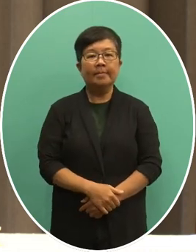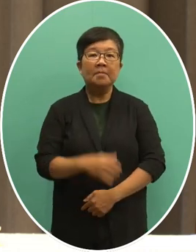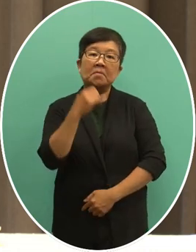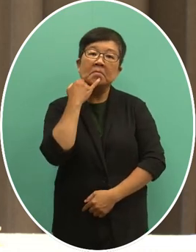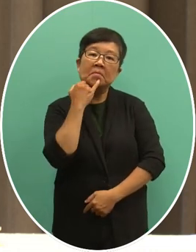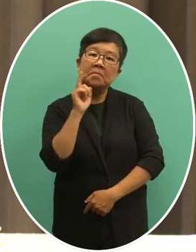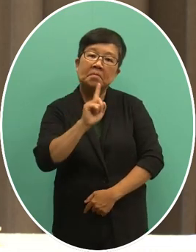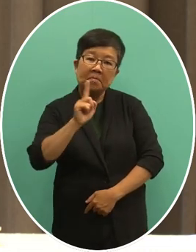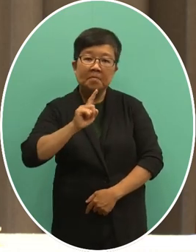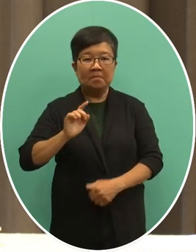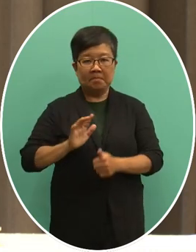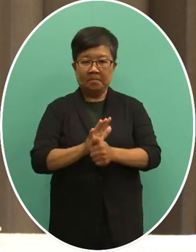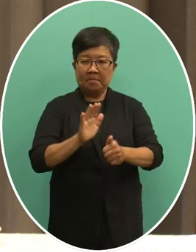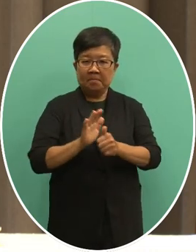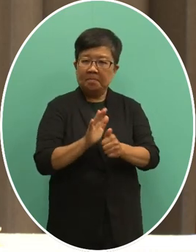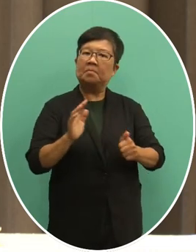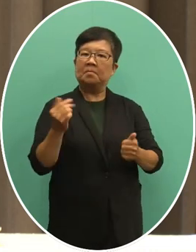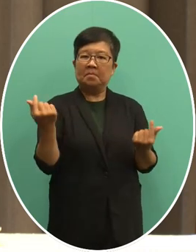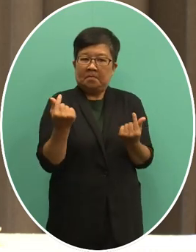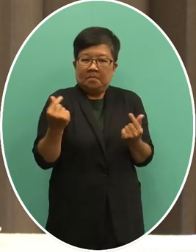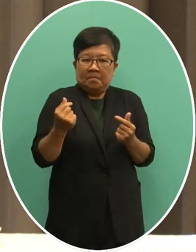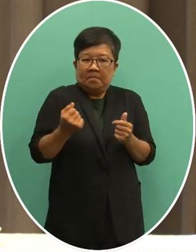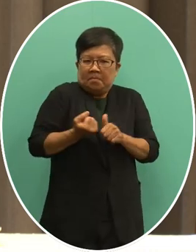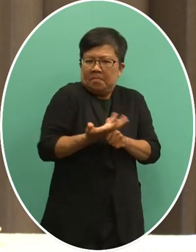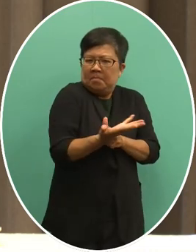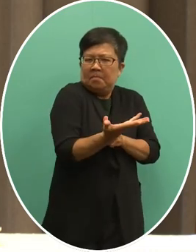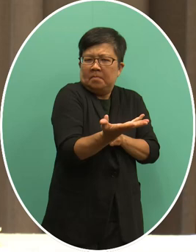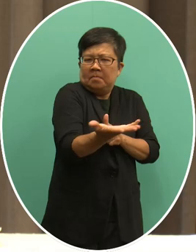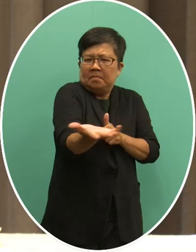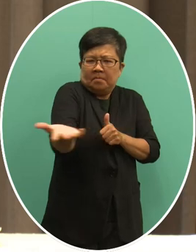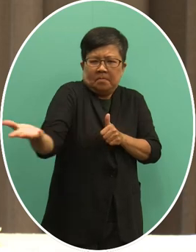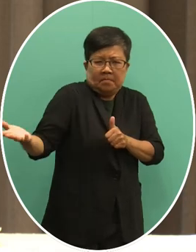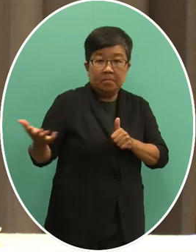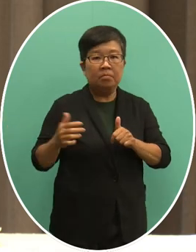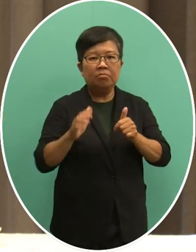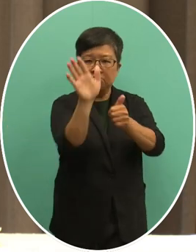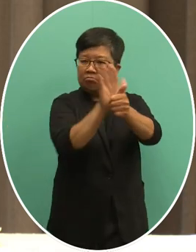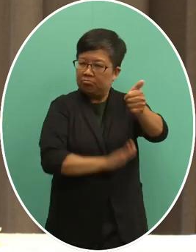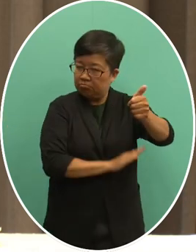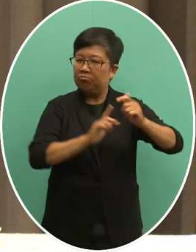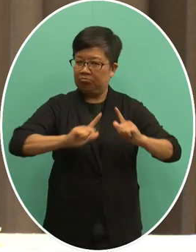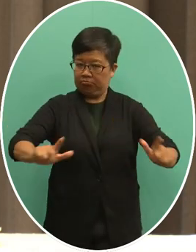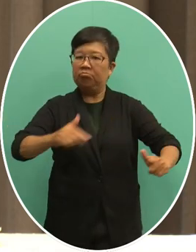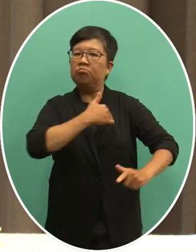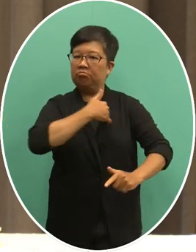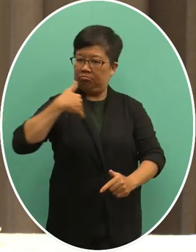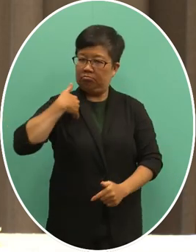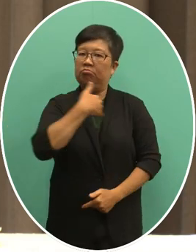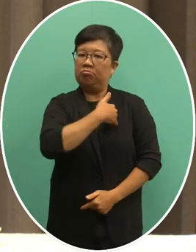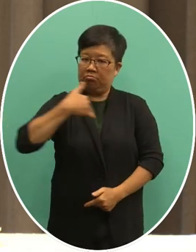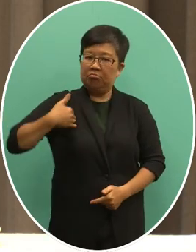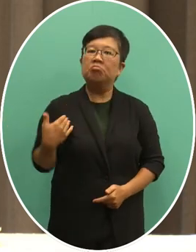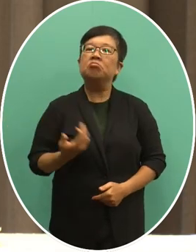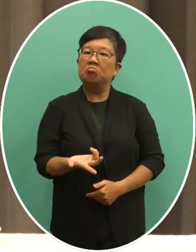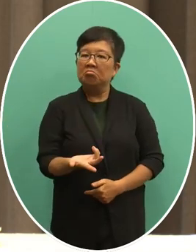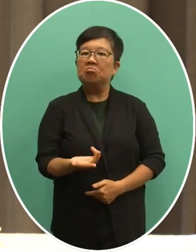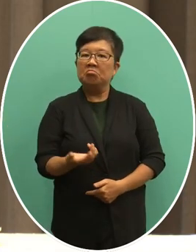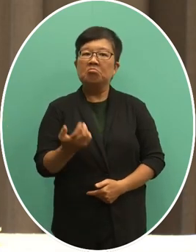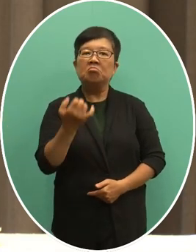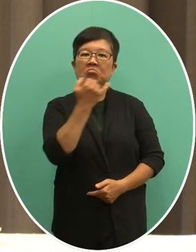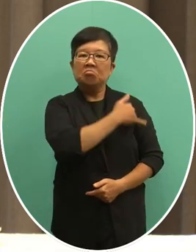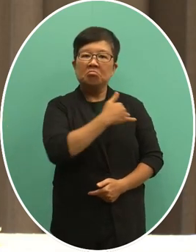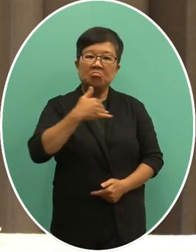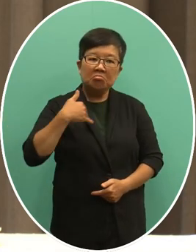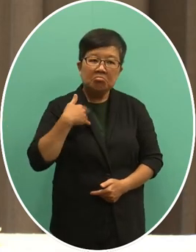够造就一个声浪跟一个影响力我觉得那种的影响力可能比它单一的国